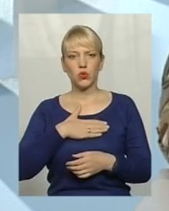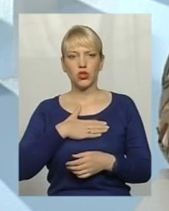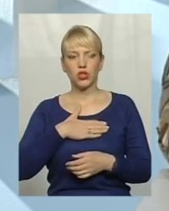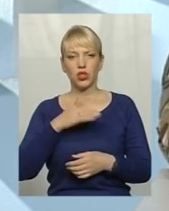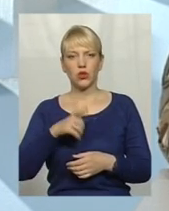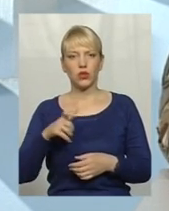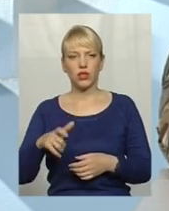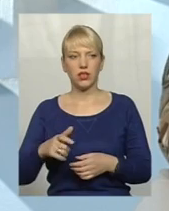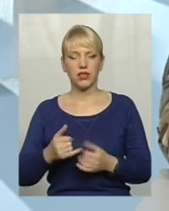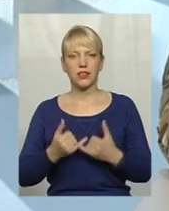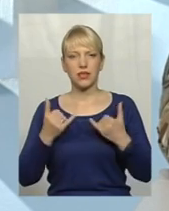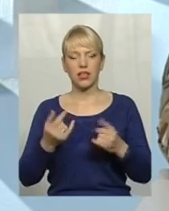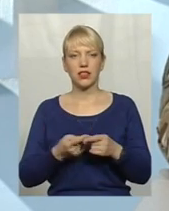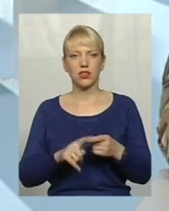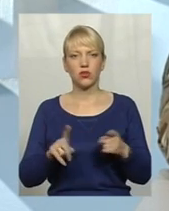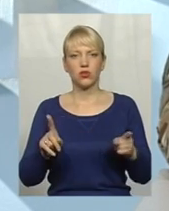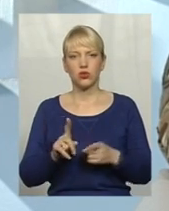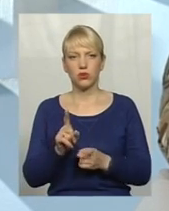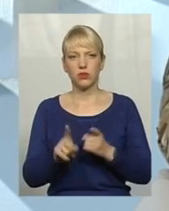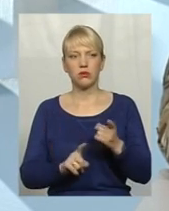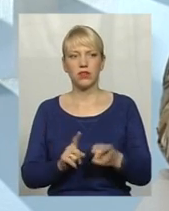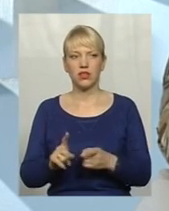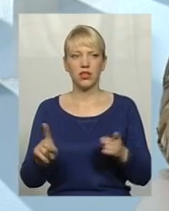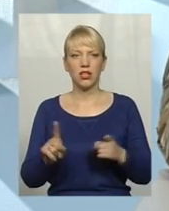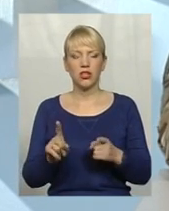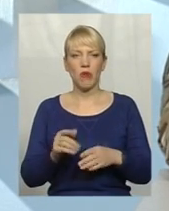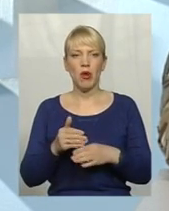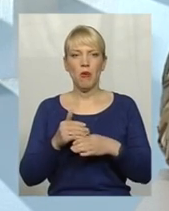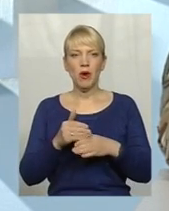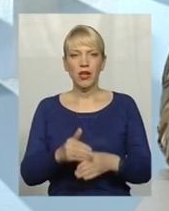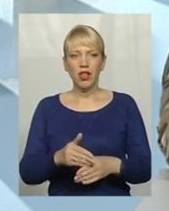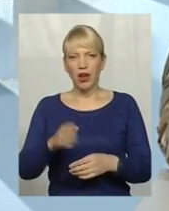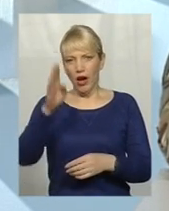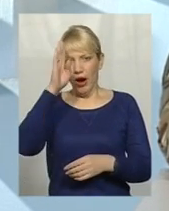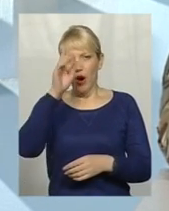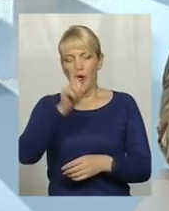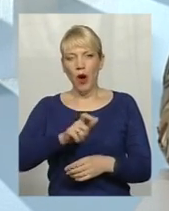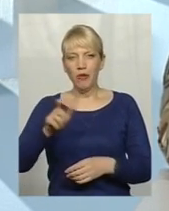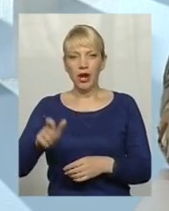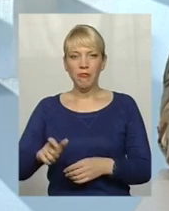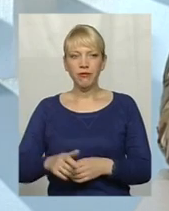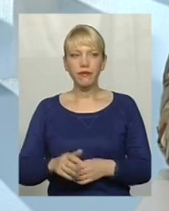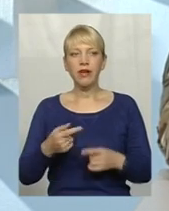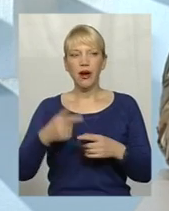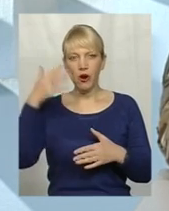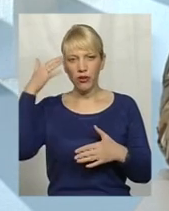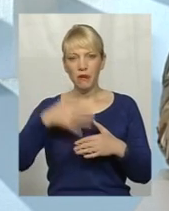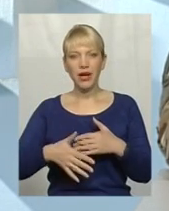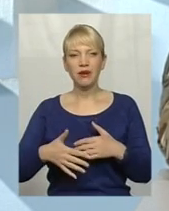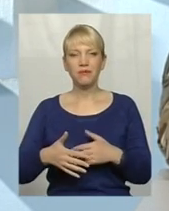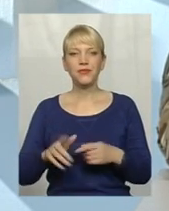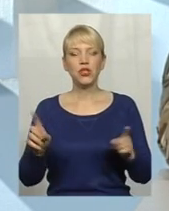зараді того, щоб щось змінити, зараді того, щоб допомогти хлопцям. Бо ми розуміємо,